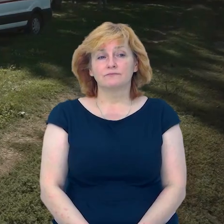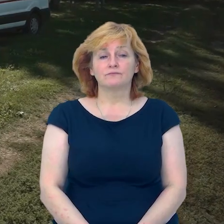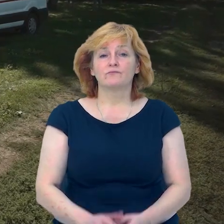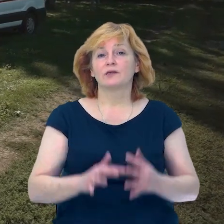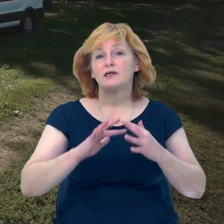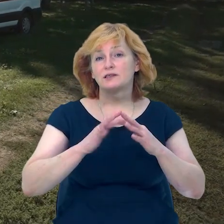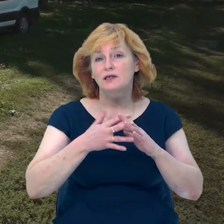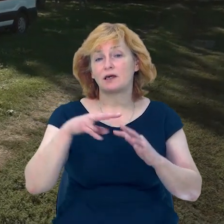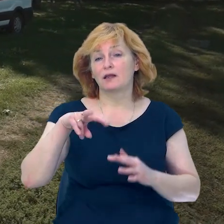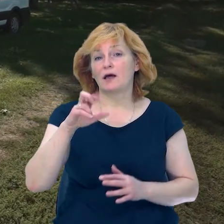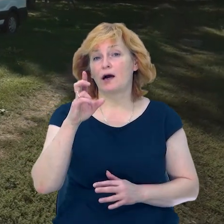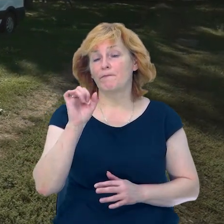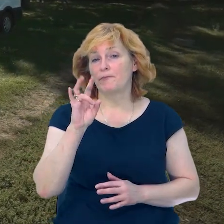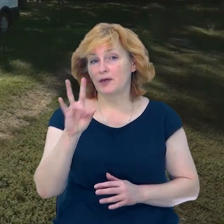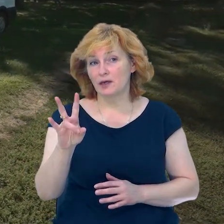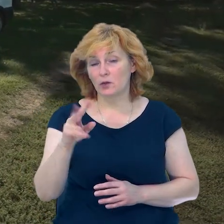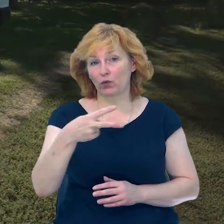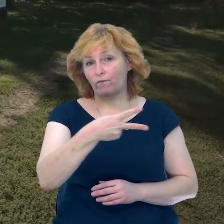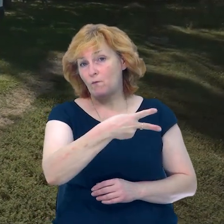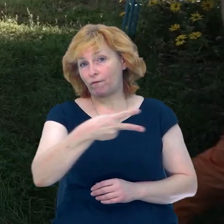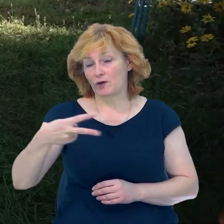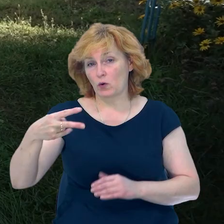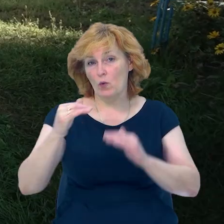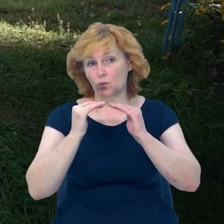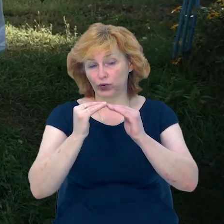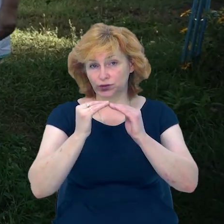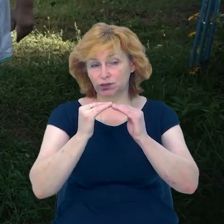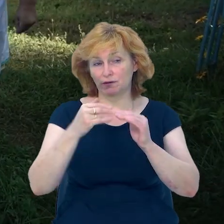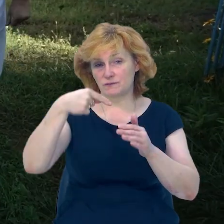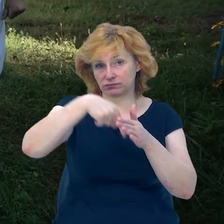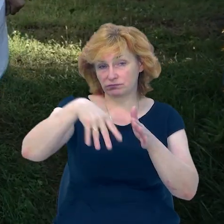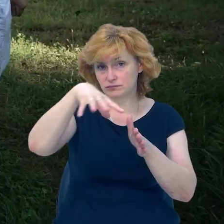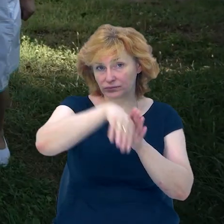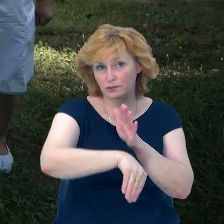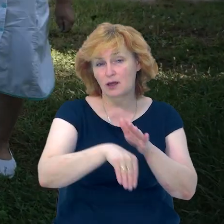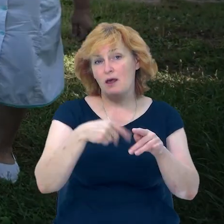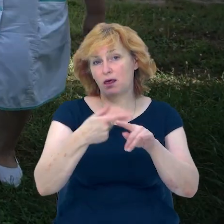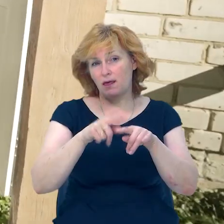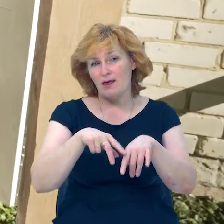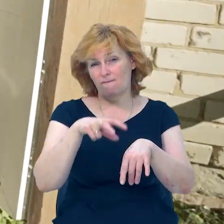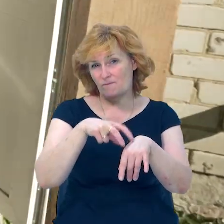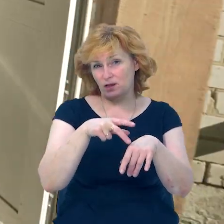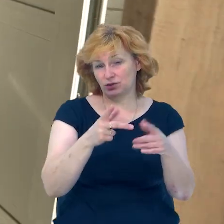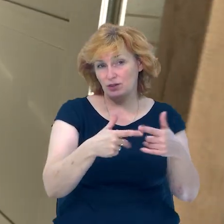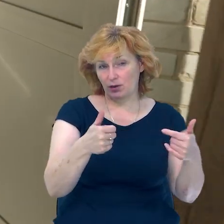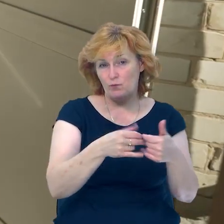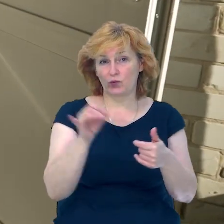Село Лави. У двоповерховій будівлі в селі розміщується і фельдшерський пункт, і сільська рада.